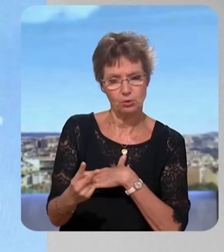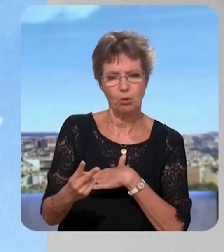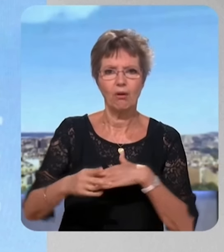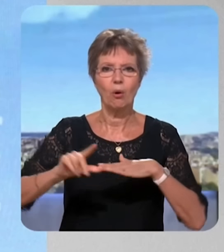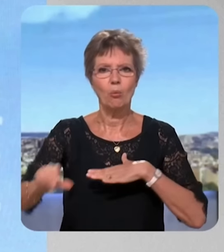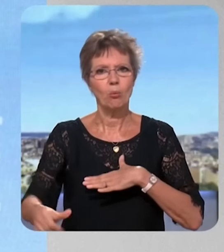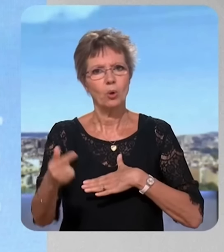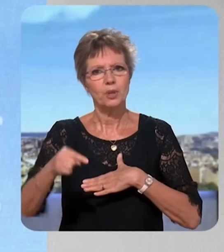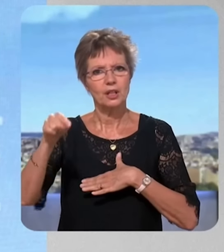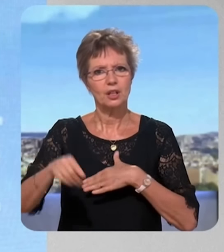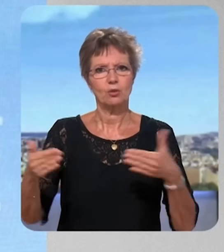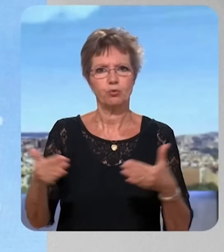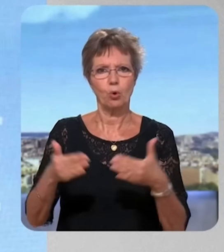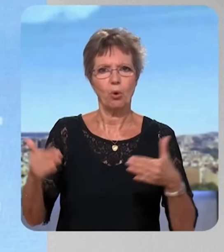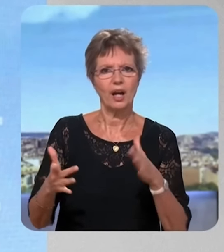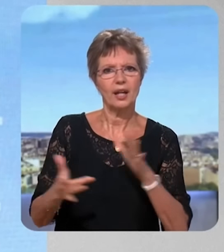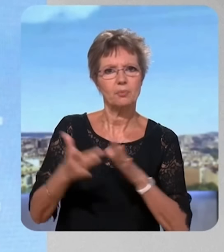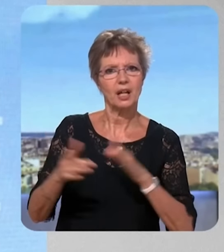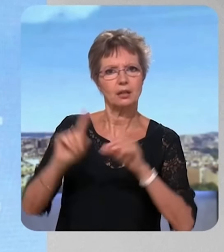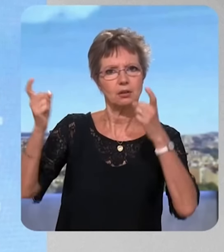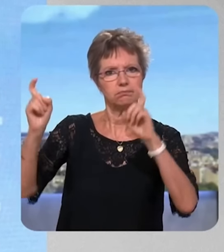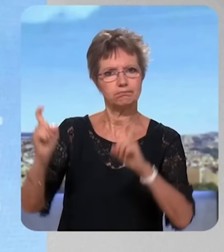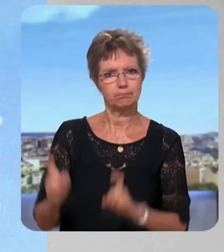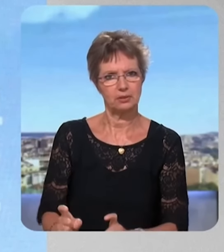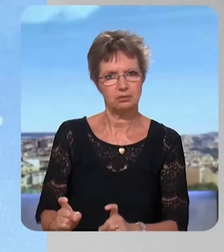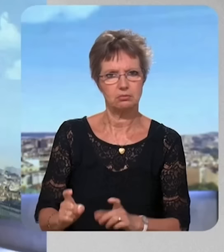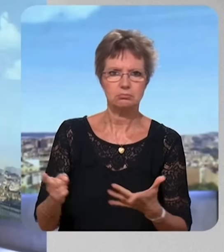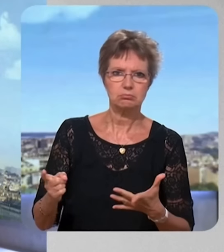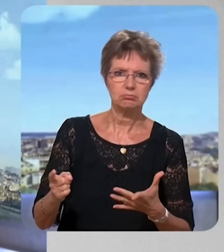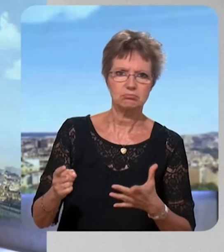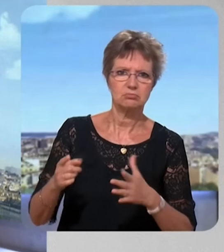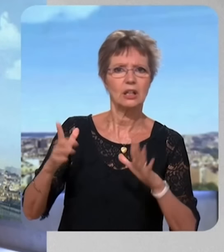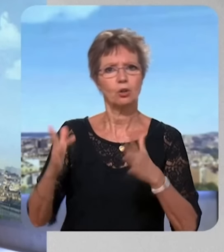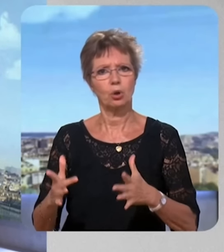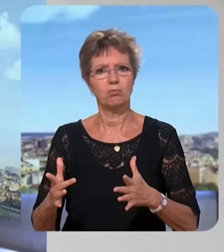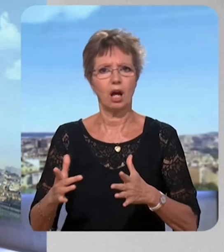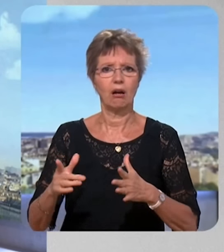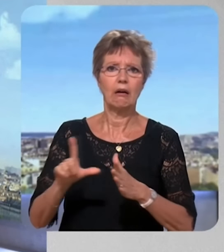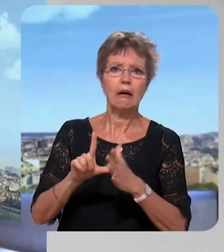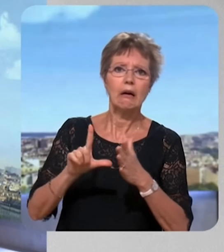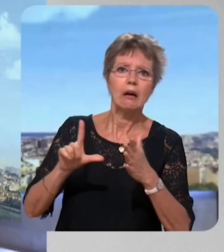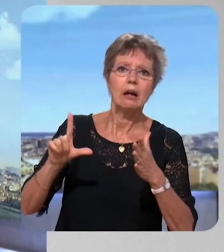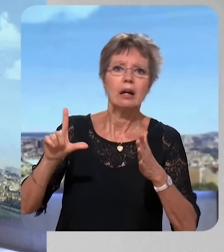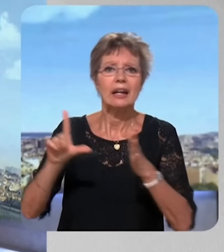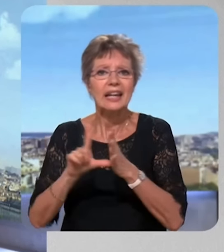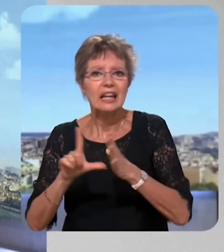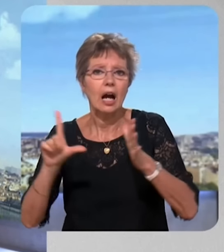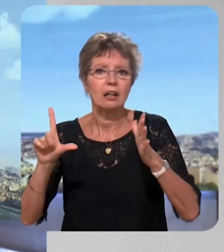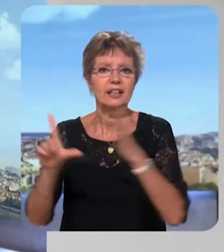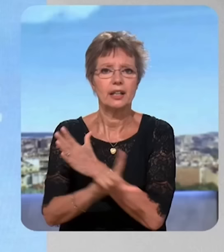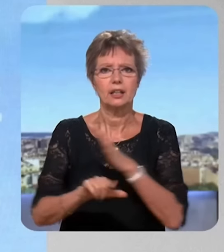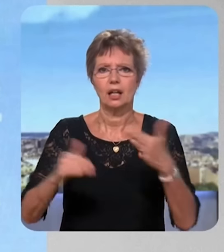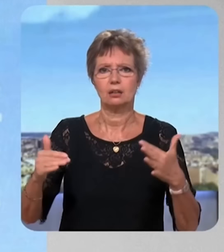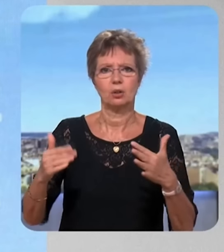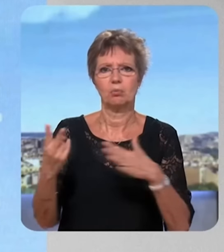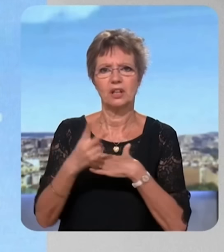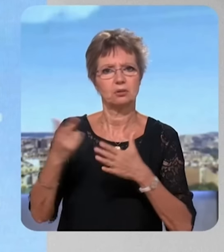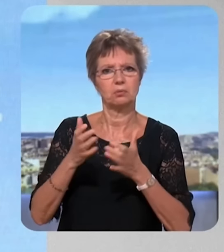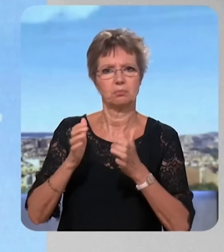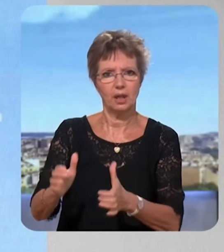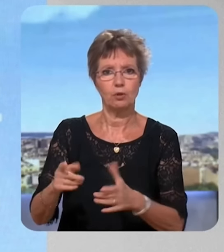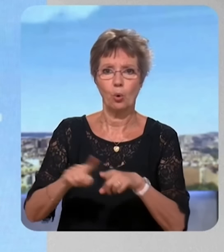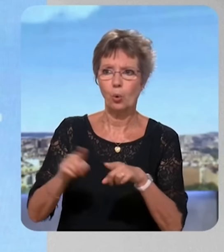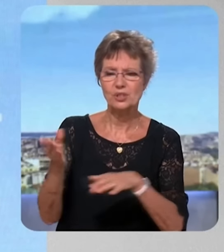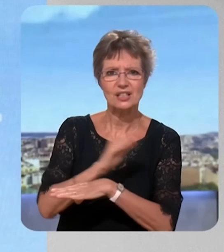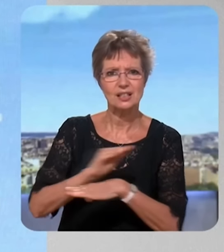réduire drastiquement l'immigration à la fois légale et illégale, c'est aussi de s'attarder en priorité sur la question de l'insécurité, donc